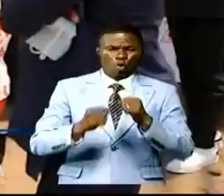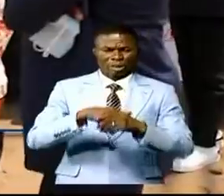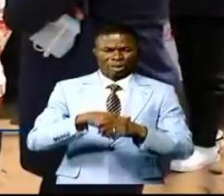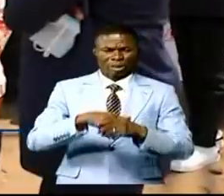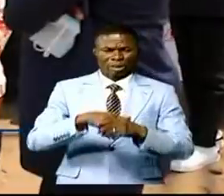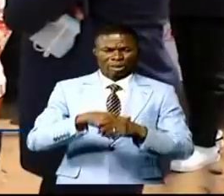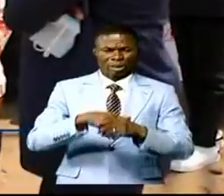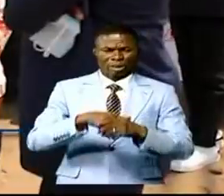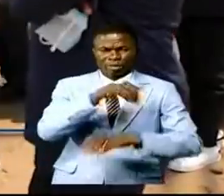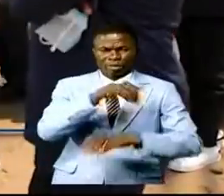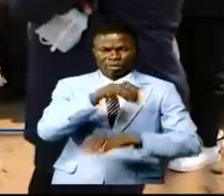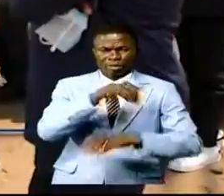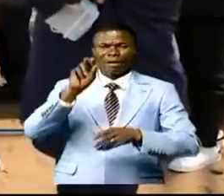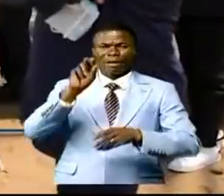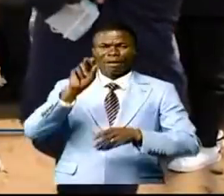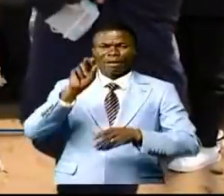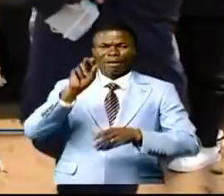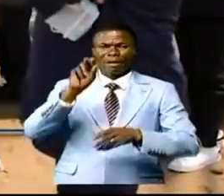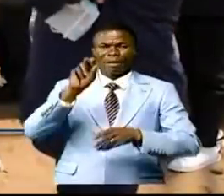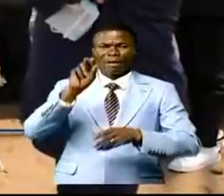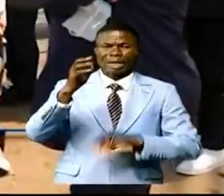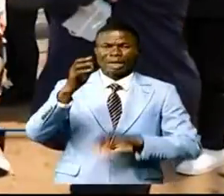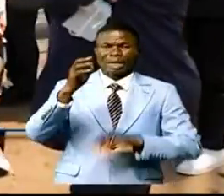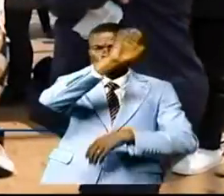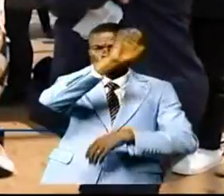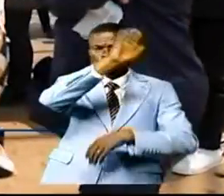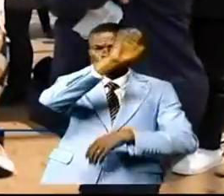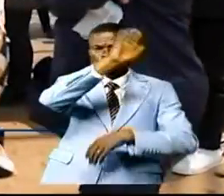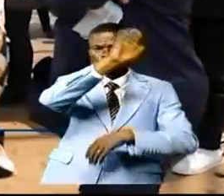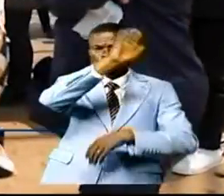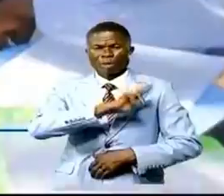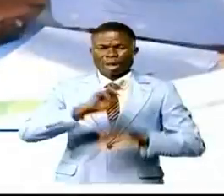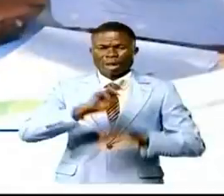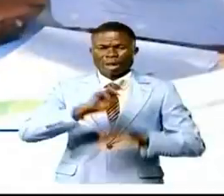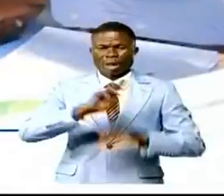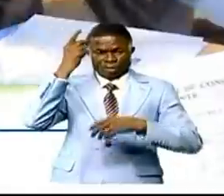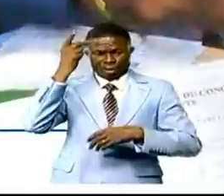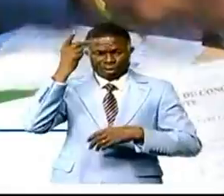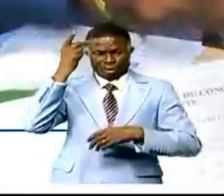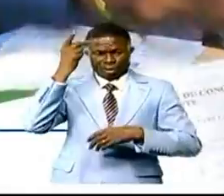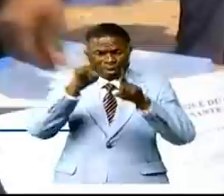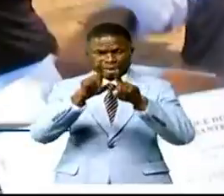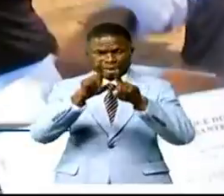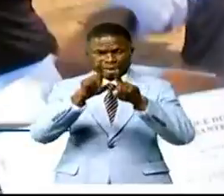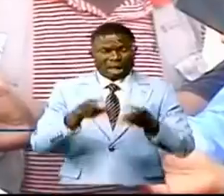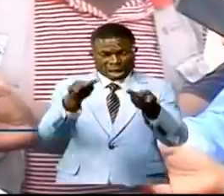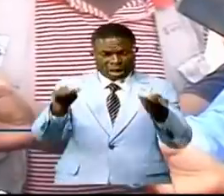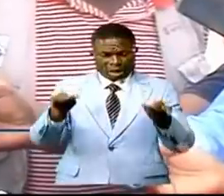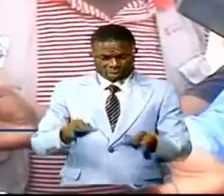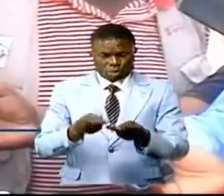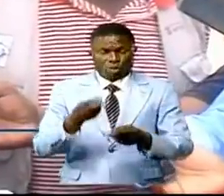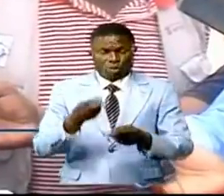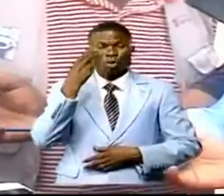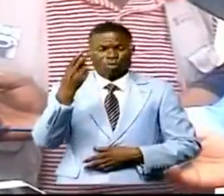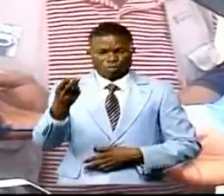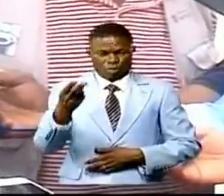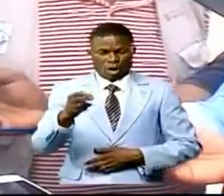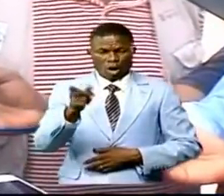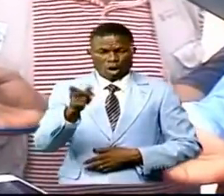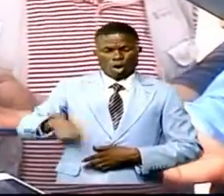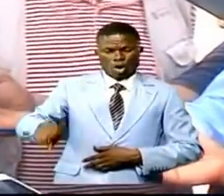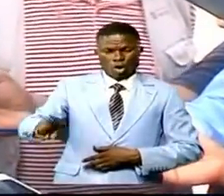travers toutes les 24 communes de la ville-provinces de Kinshasa et sur le terrain nous avons été au rond-point